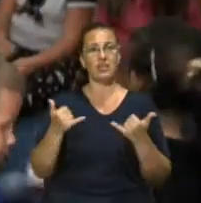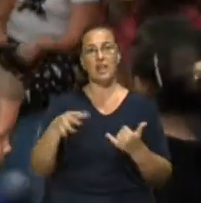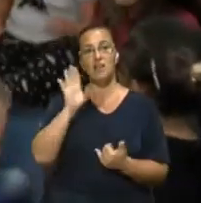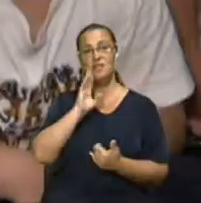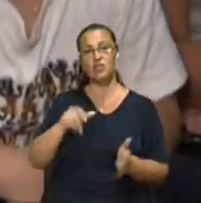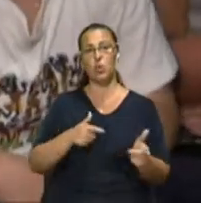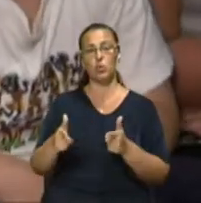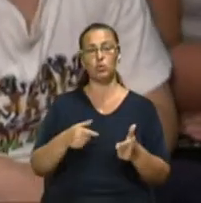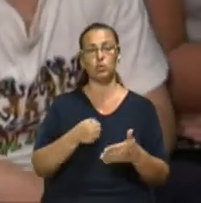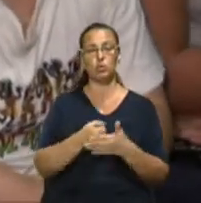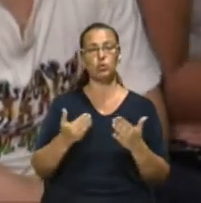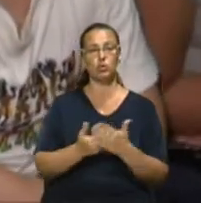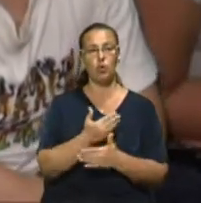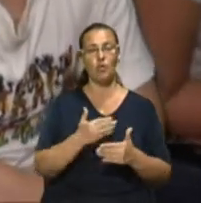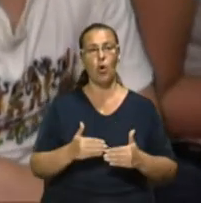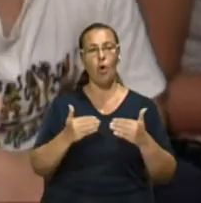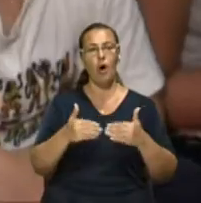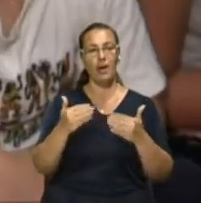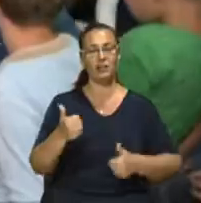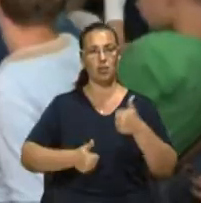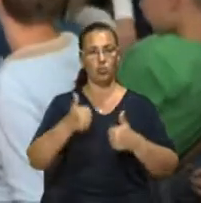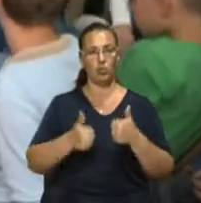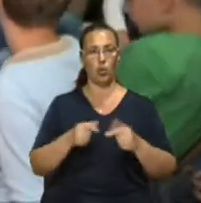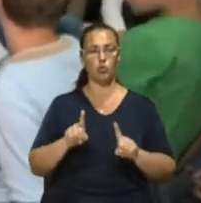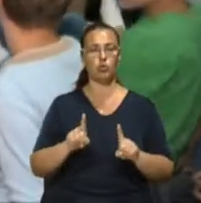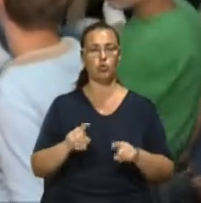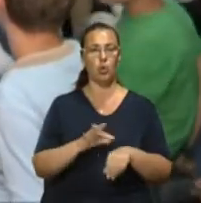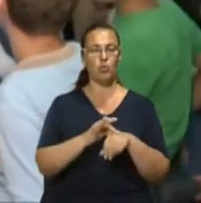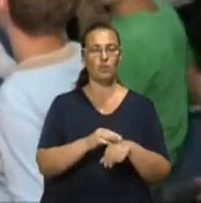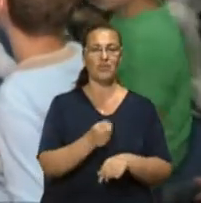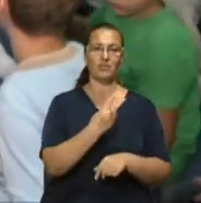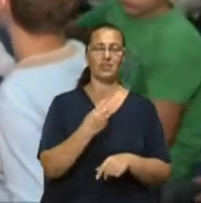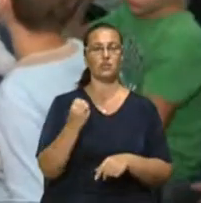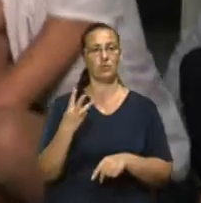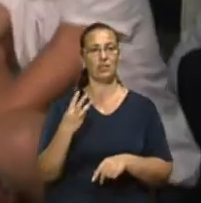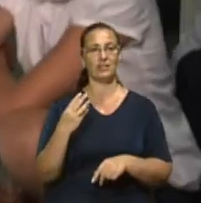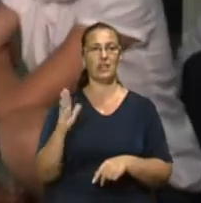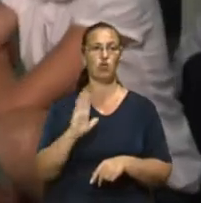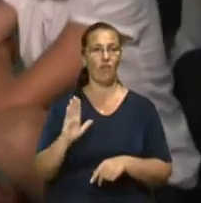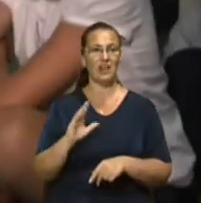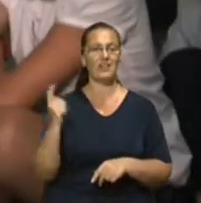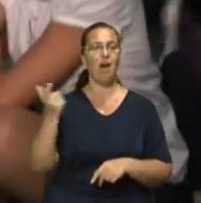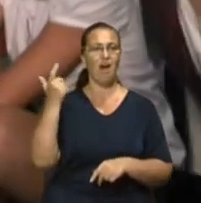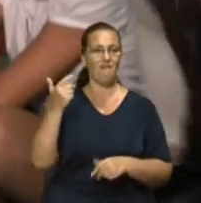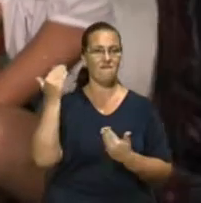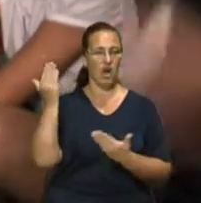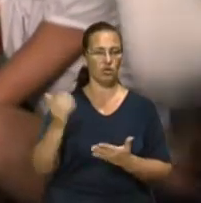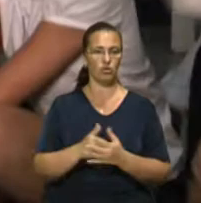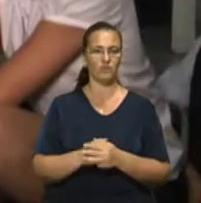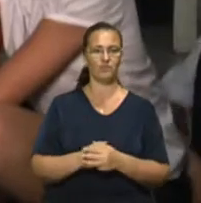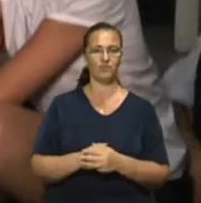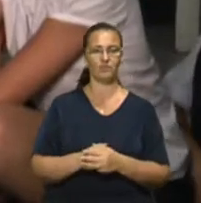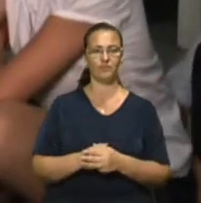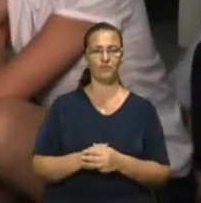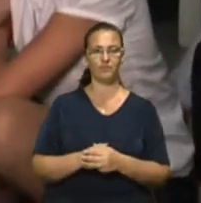готується до нового етапу конкурсу, який відбудеться упродовж 12-15 вересня у Харкові. Катерина Садловська, Тарас Фомін, новини